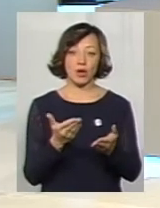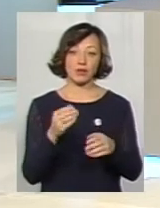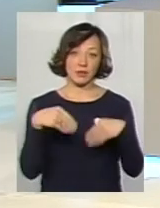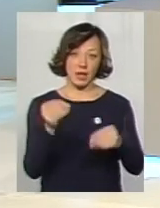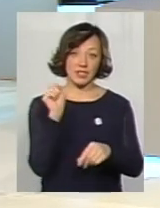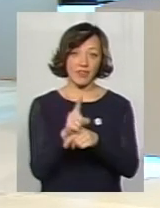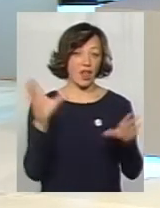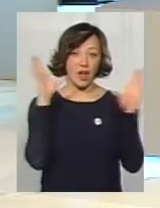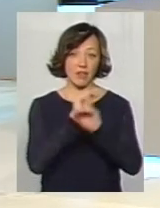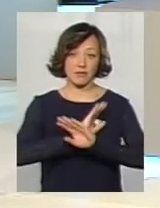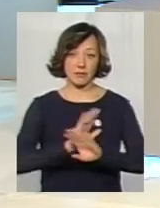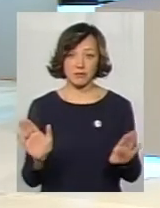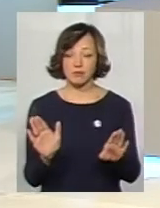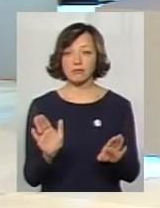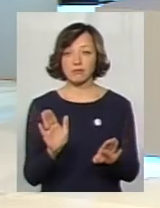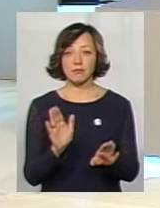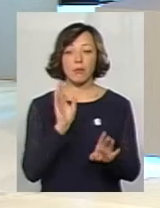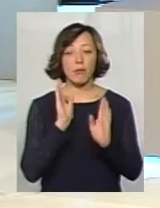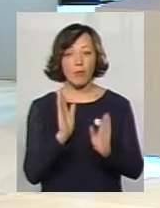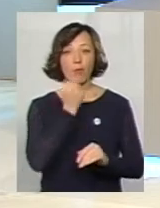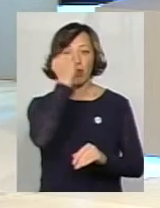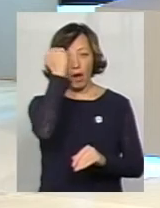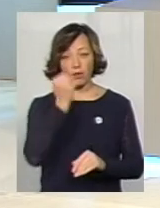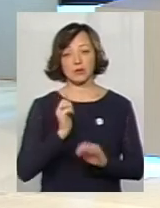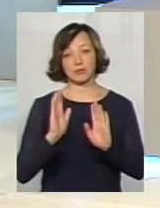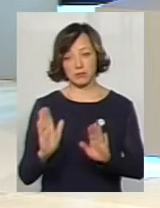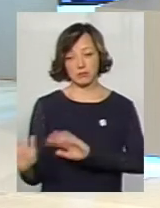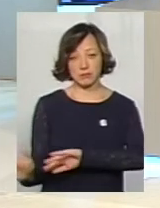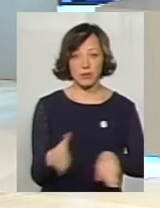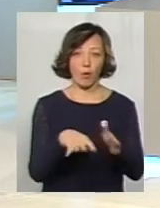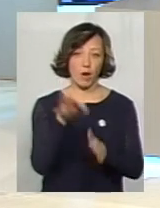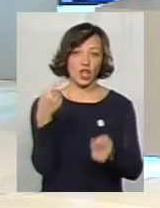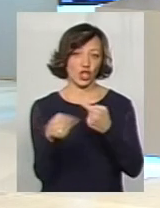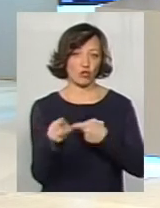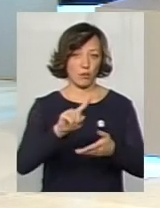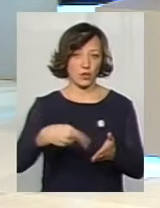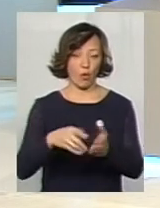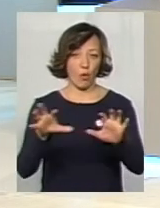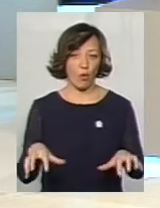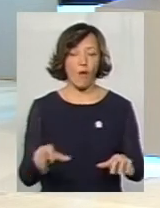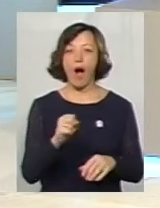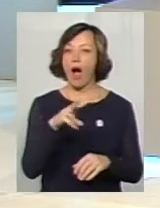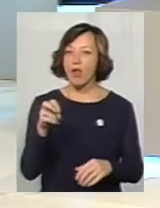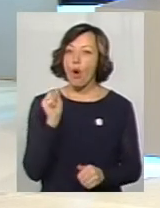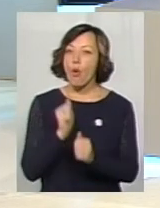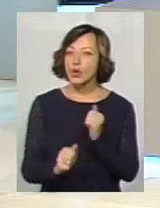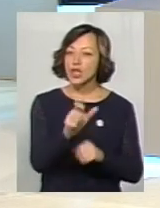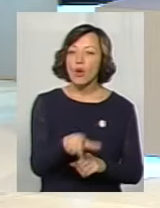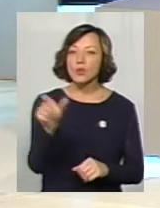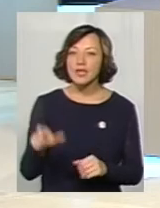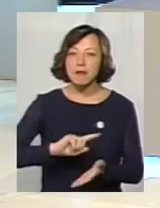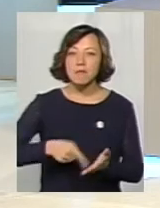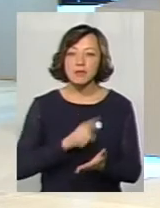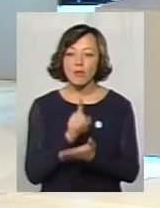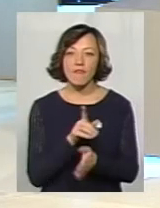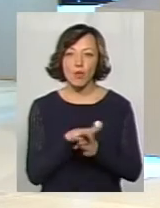завдання, він з ними не впорався, вони йому мають подякувати за роботу і обирати іншого, скажімо, міського голову. Але і кожен мешканець зобов'язаний